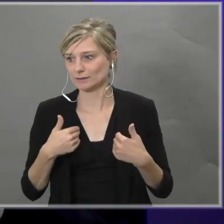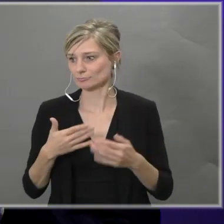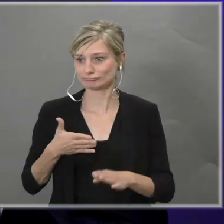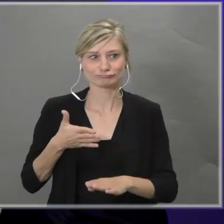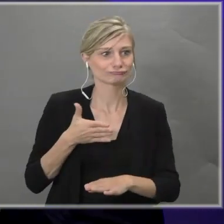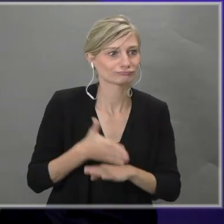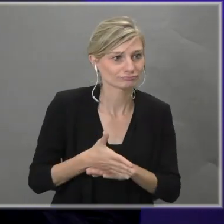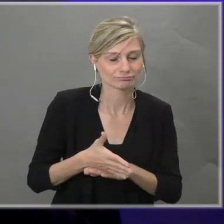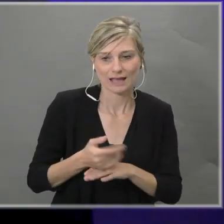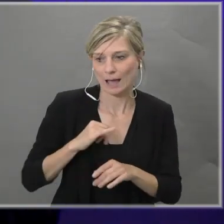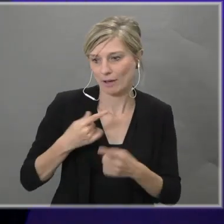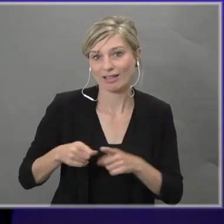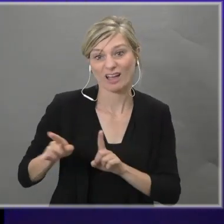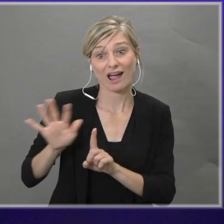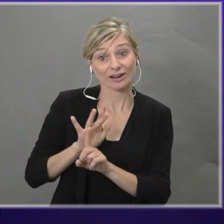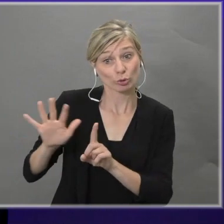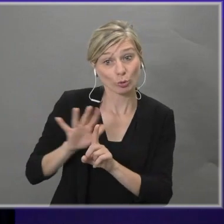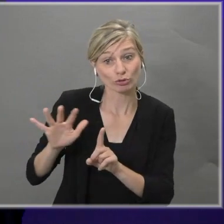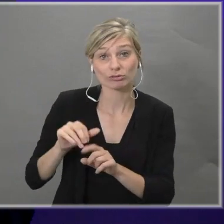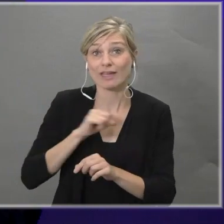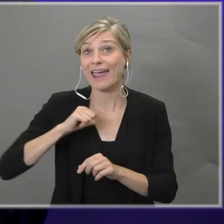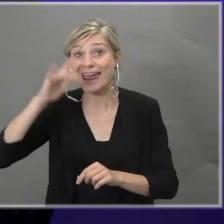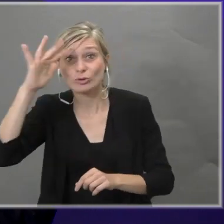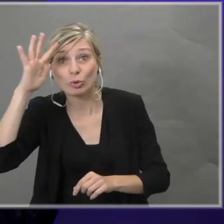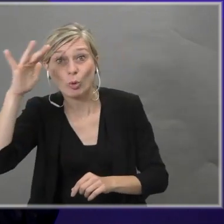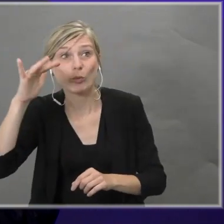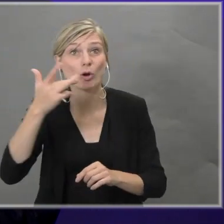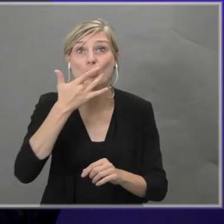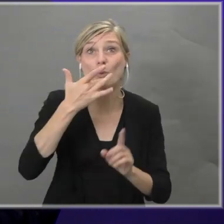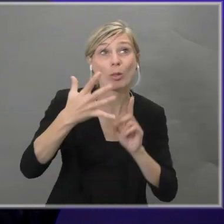voorgeschiedenis, met eigen dromen en eigen verwachtingen.